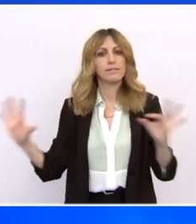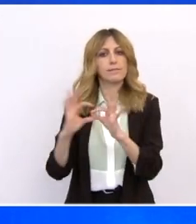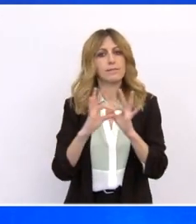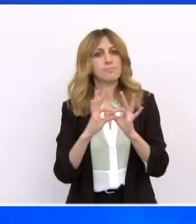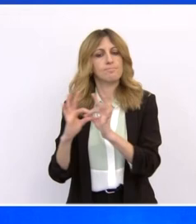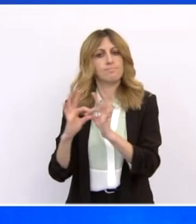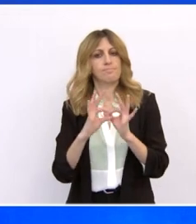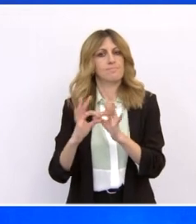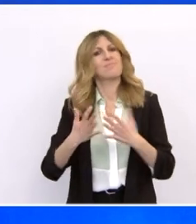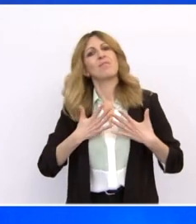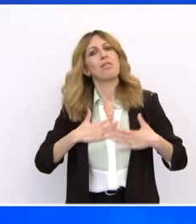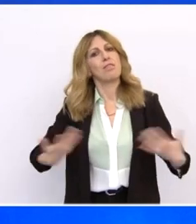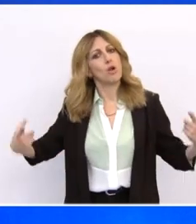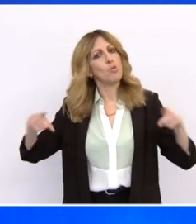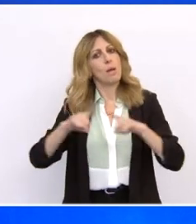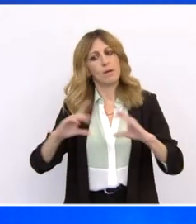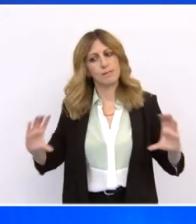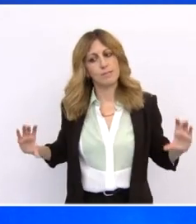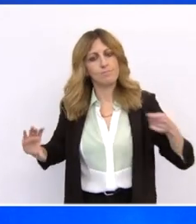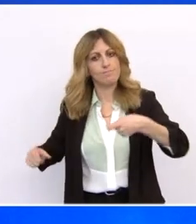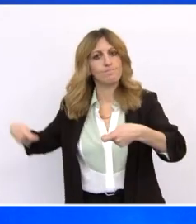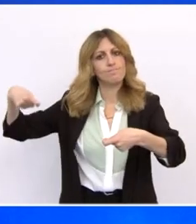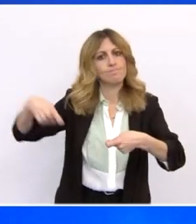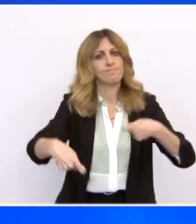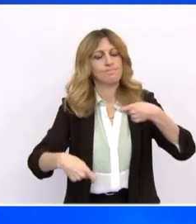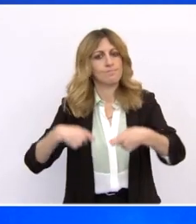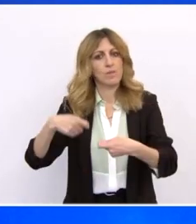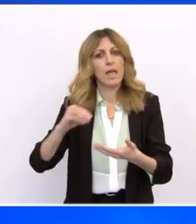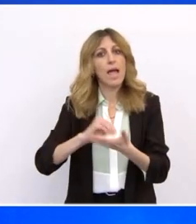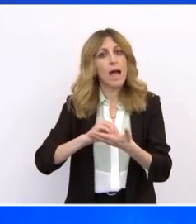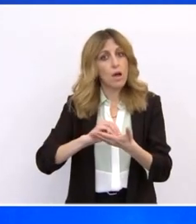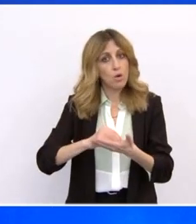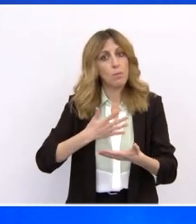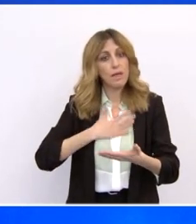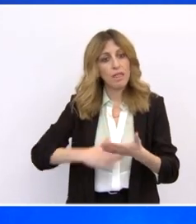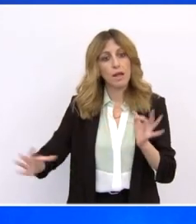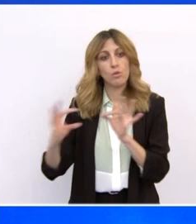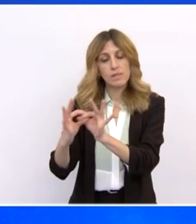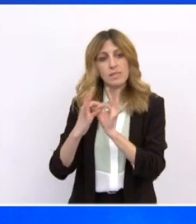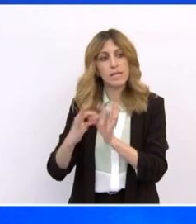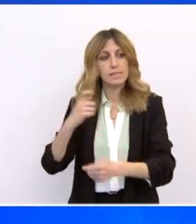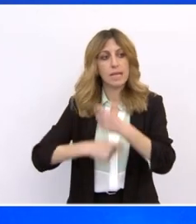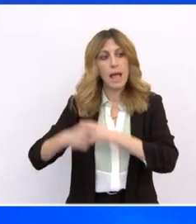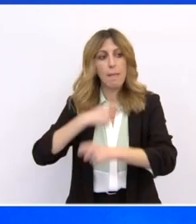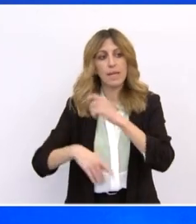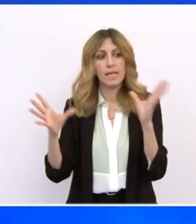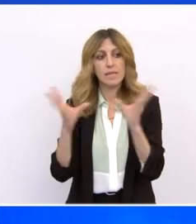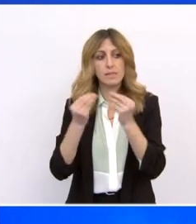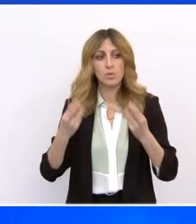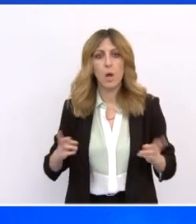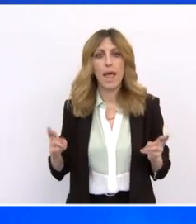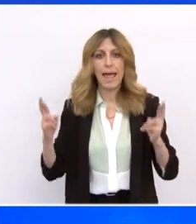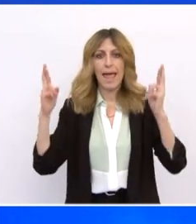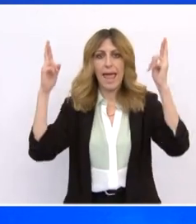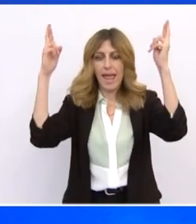ιδιωτικού τομέα και εταιρείες παροχής ενεργειακών υπηρεσιών για την πραγματοποίηση δημόσιων επενδύσεων, ώστε να μπορέσουμε να